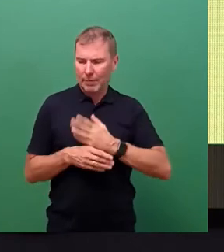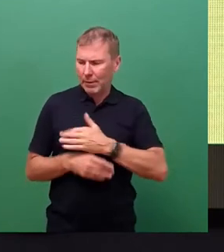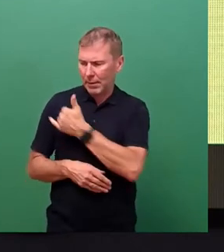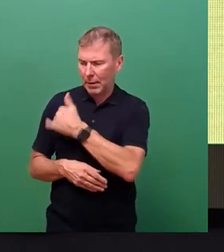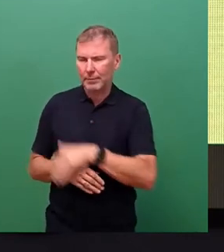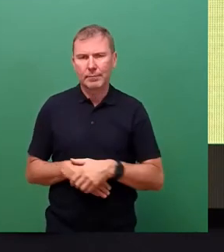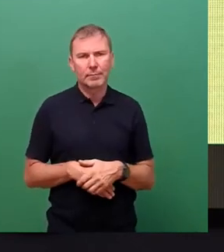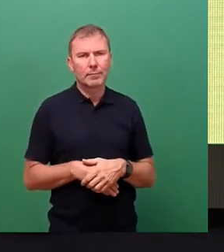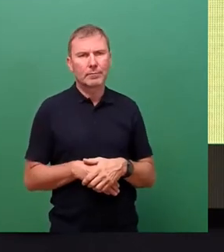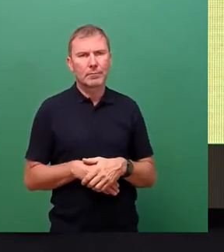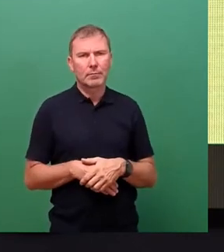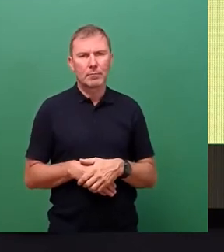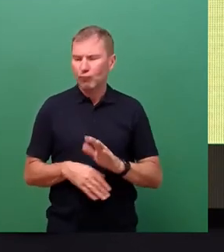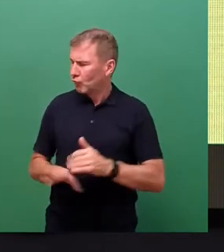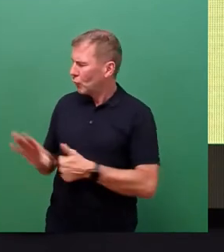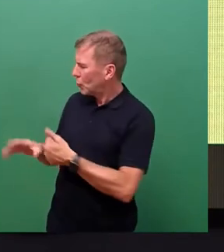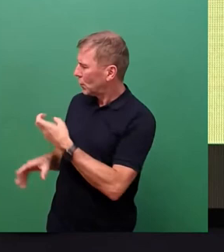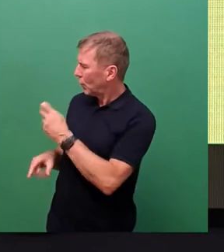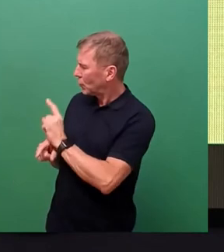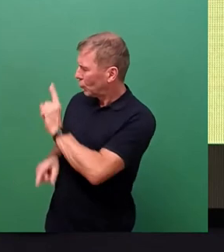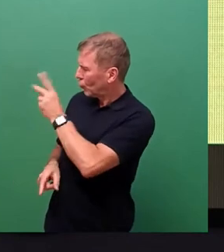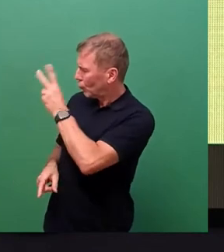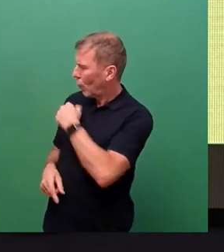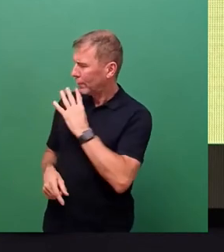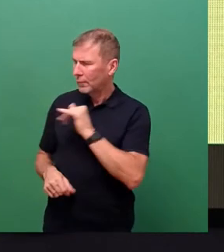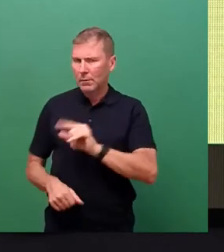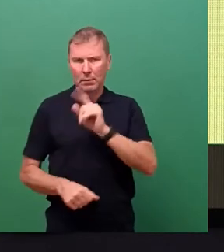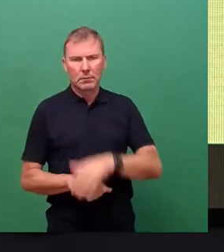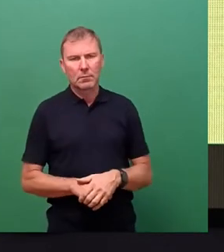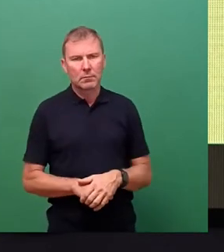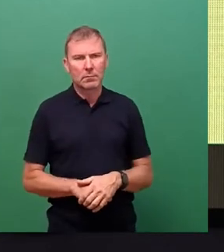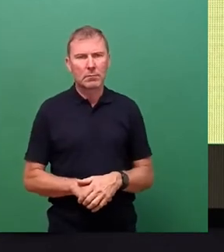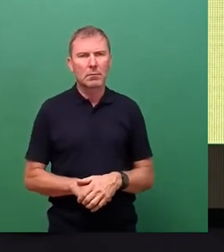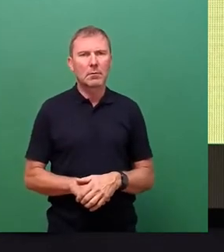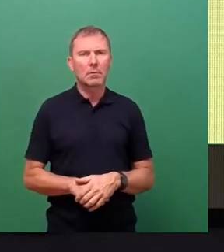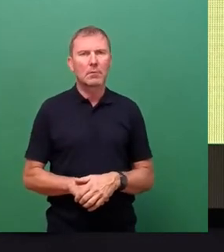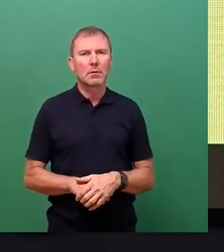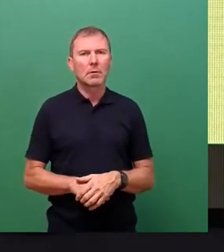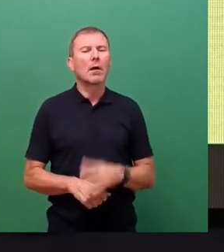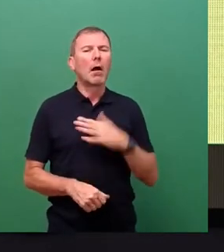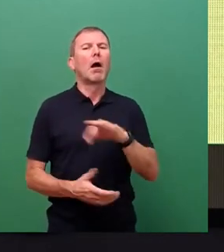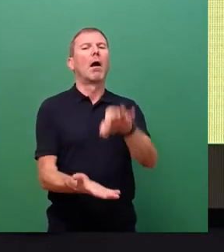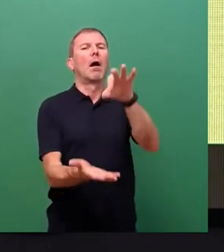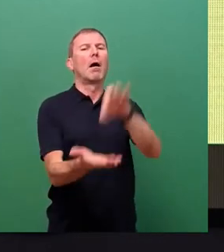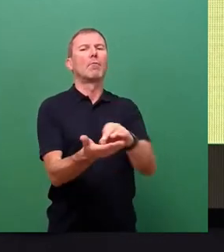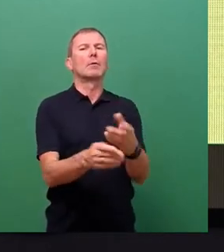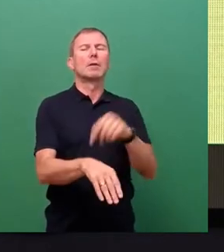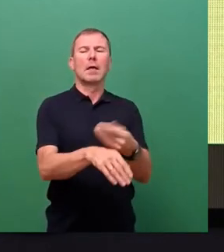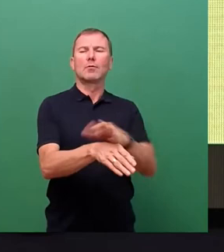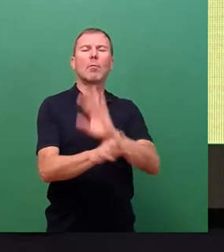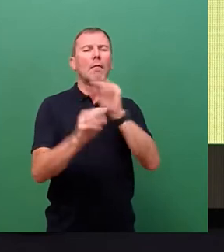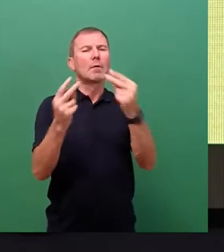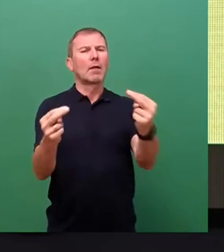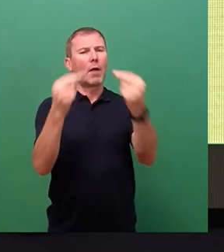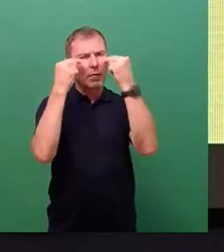26 Sekunden habe ich noch, Oberwurz. Die sind rot. Dann mache ich da einfach einen Punkt, bedanke mich für die Aufmerksamkeit und lassen